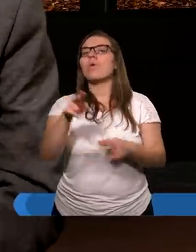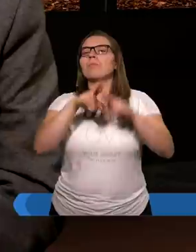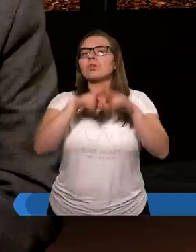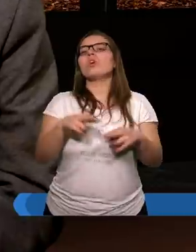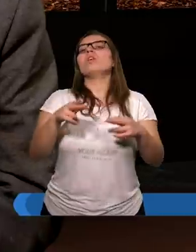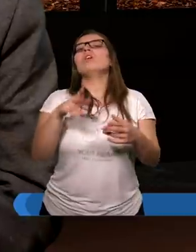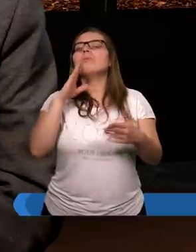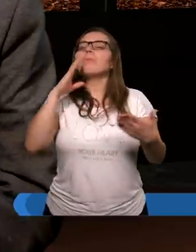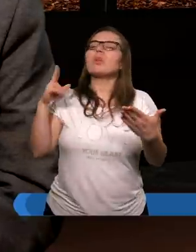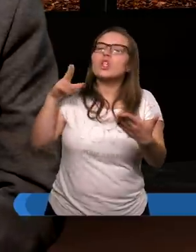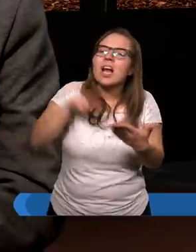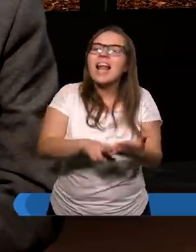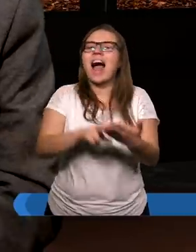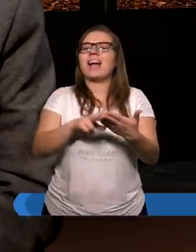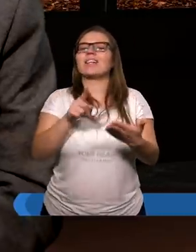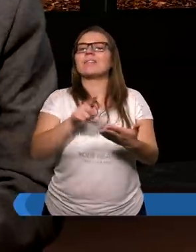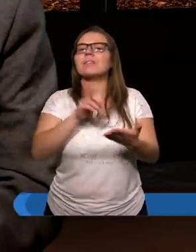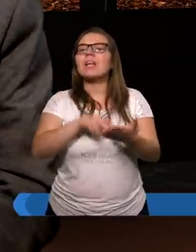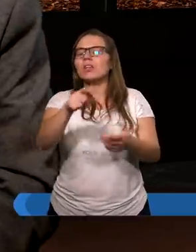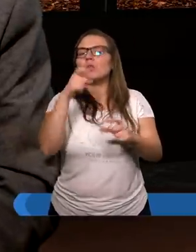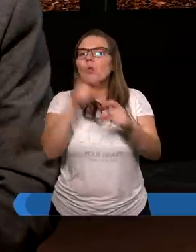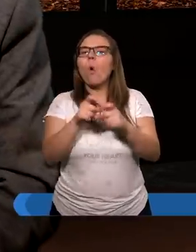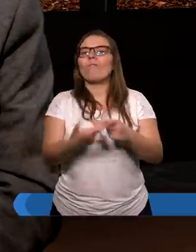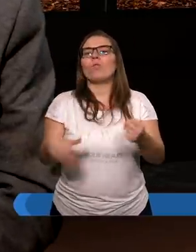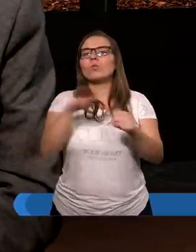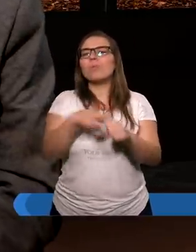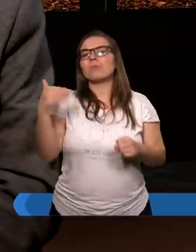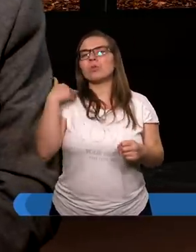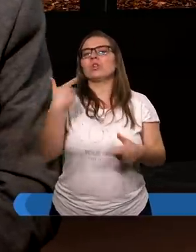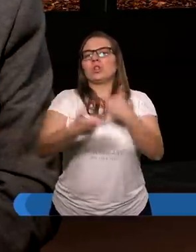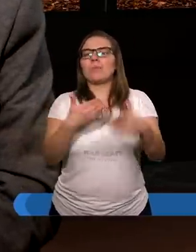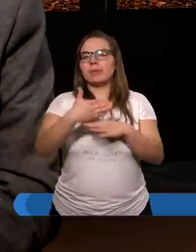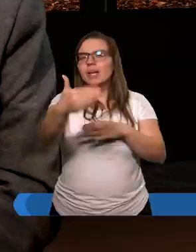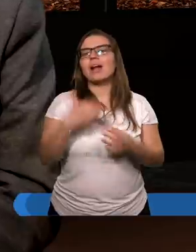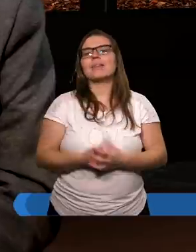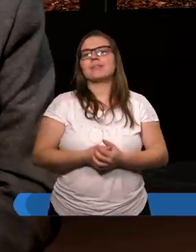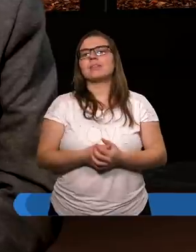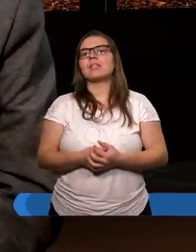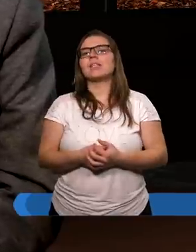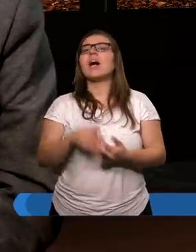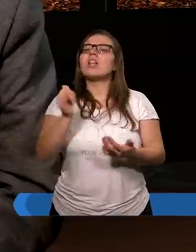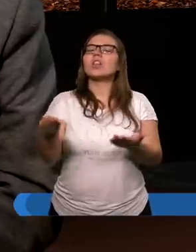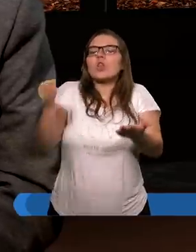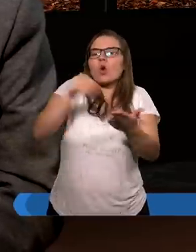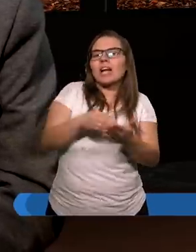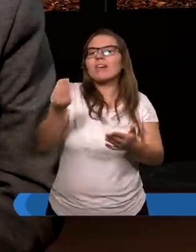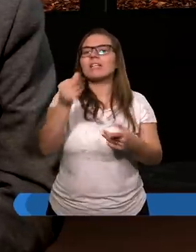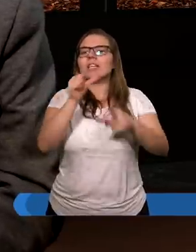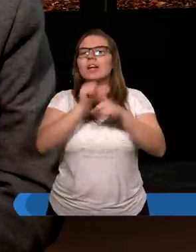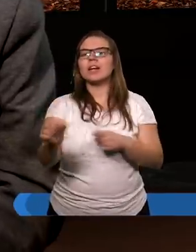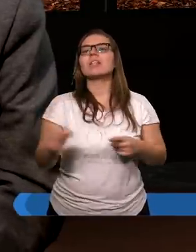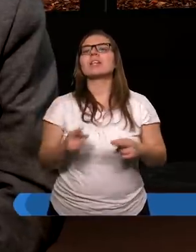zostawiło ślad zamiast tylko słowo, które ginie w czasie. Natomiast dodatkowo jeszcze